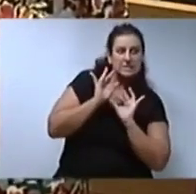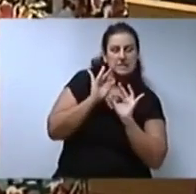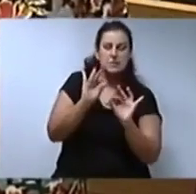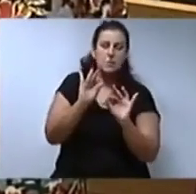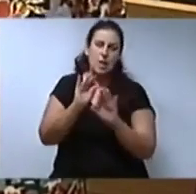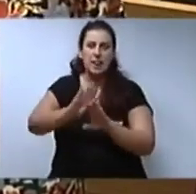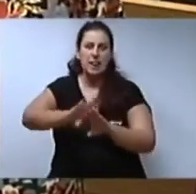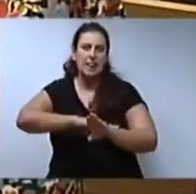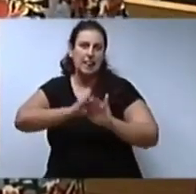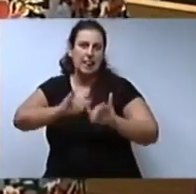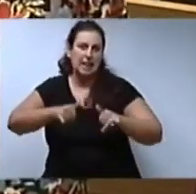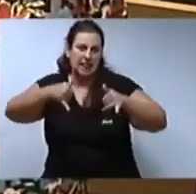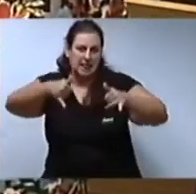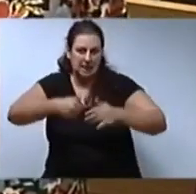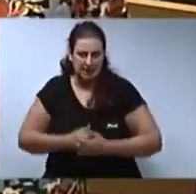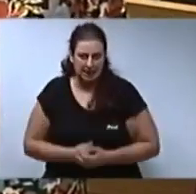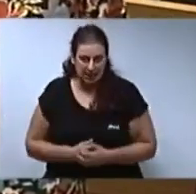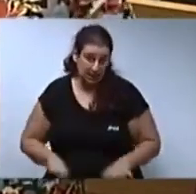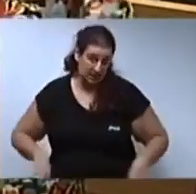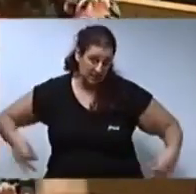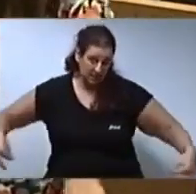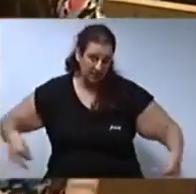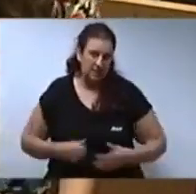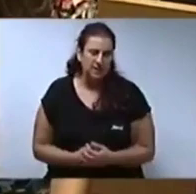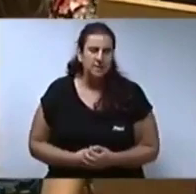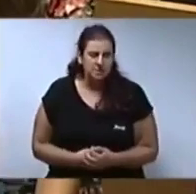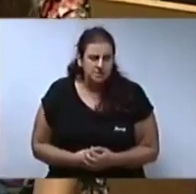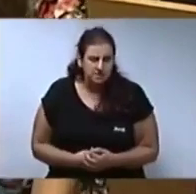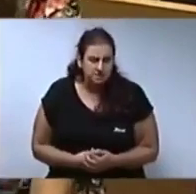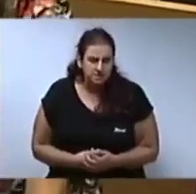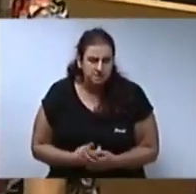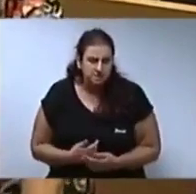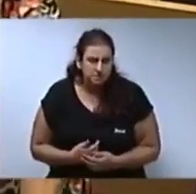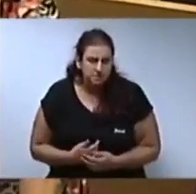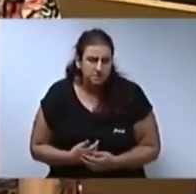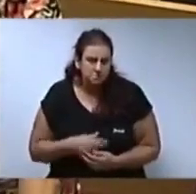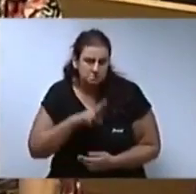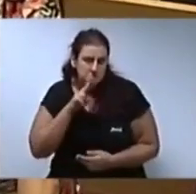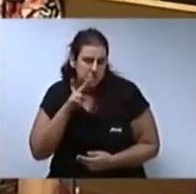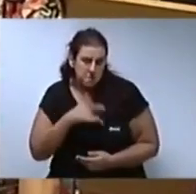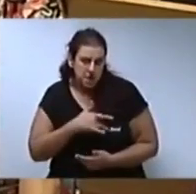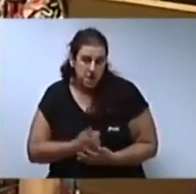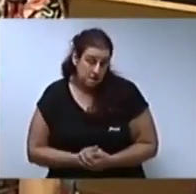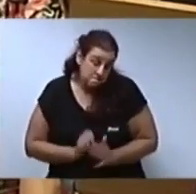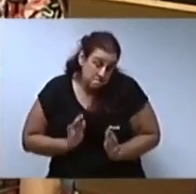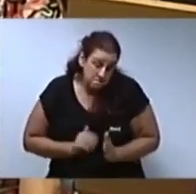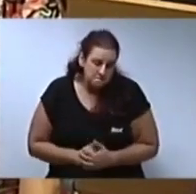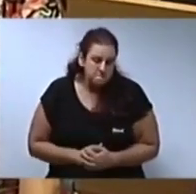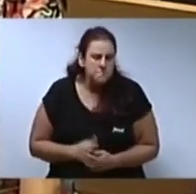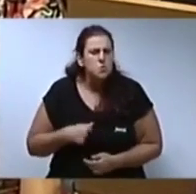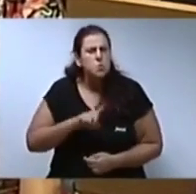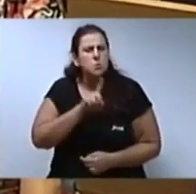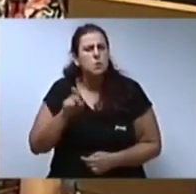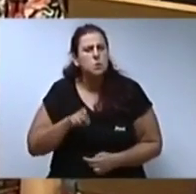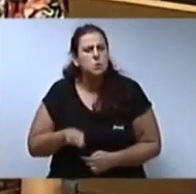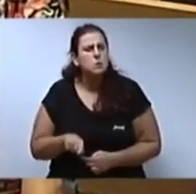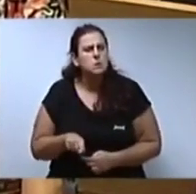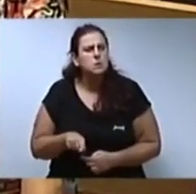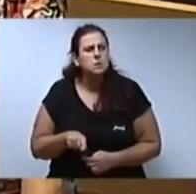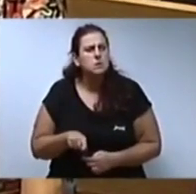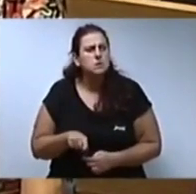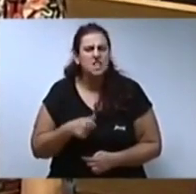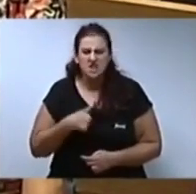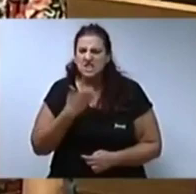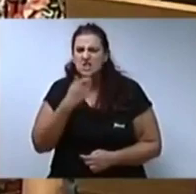argument de qui no té res a dir. I jo sempre m'ha preguntat. Senyora Criado, si jo som la